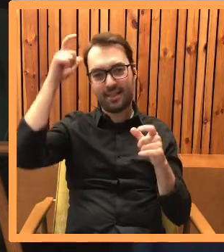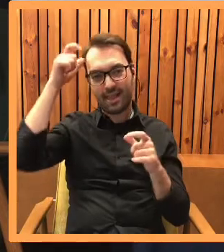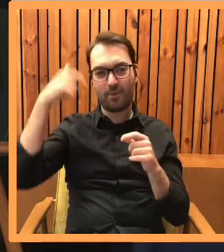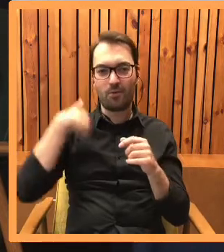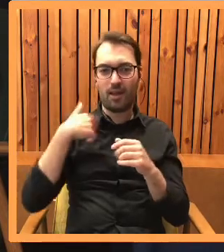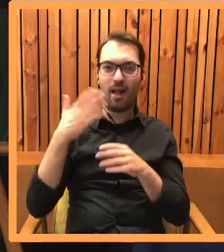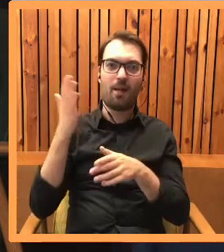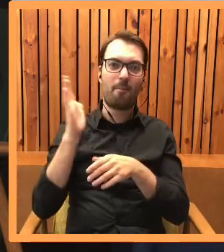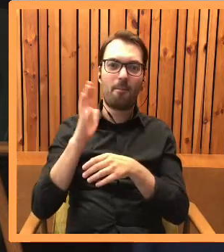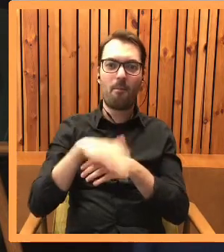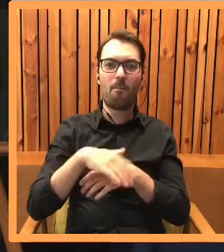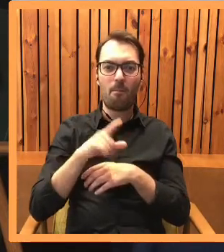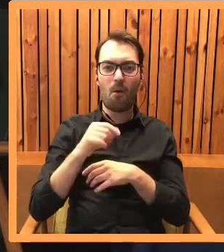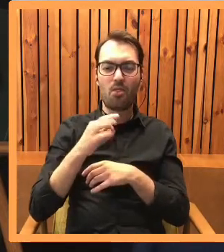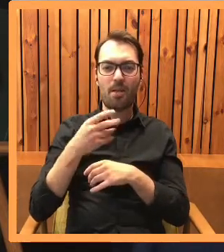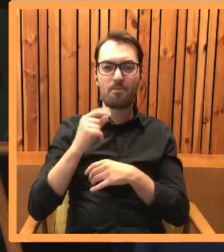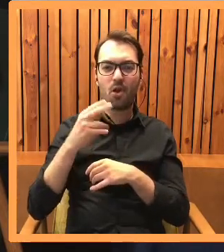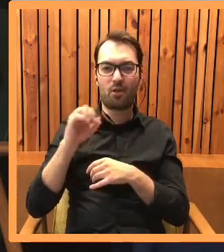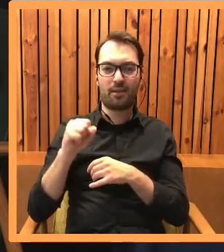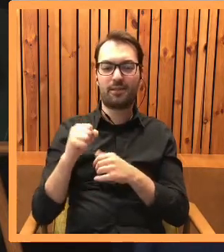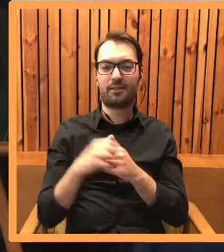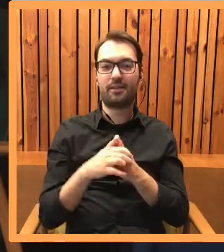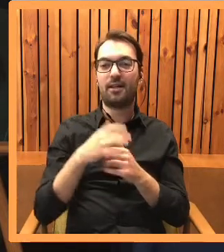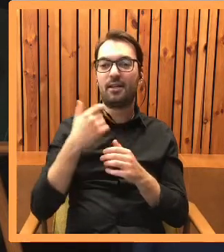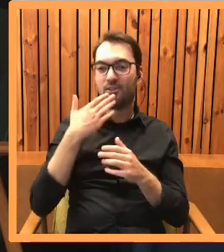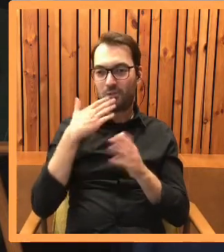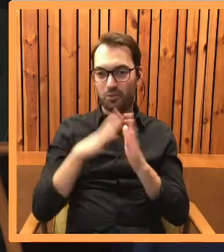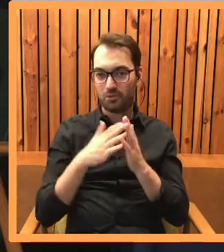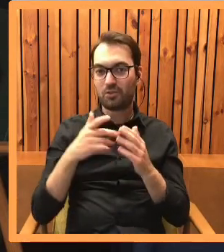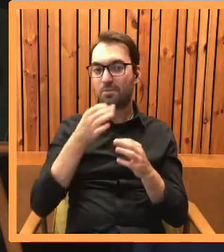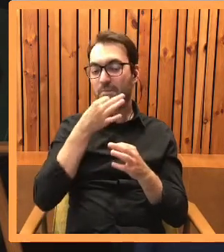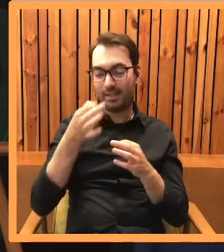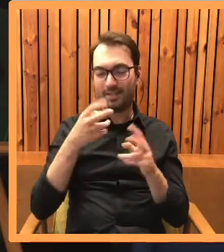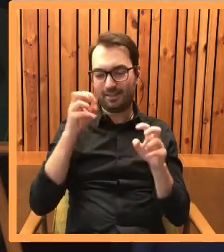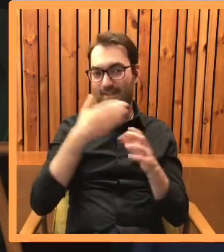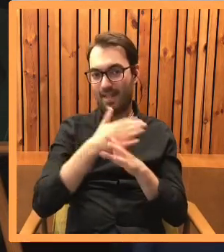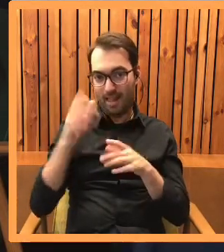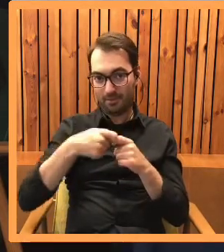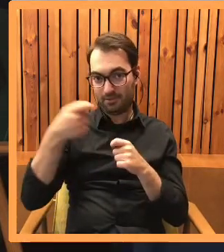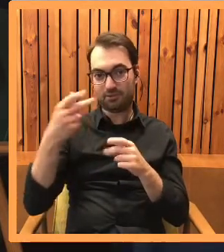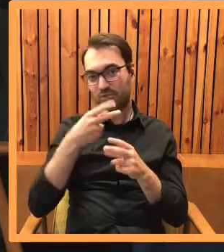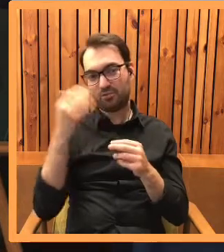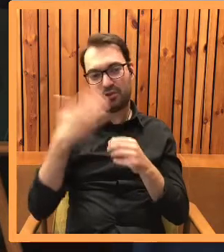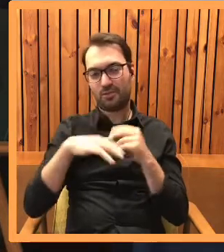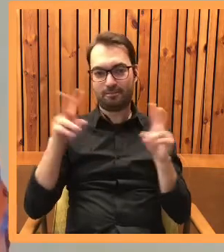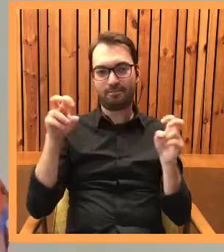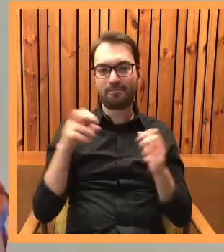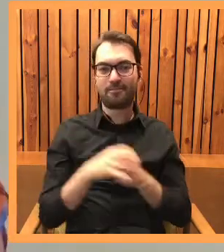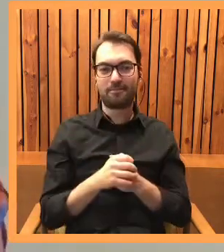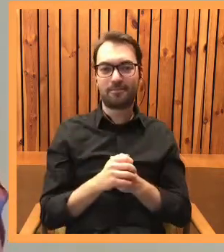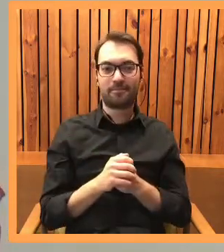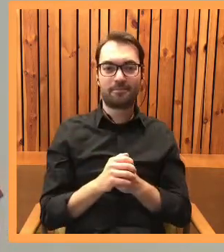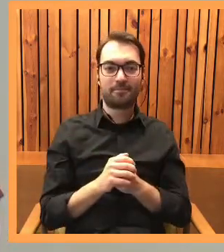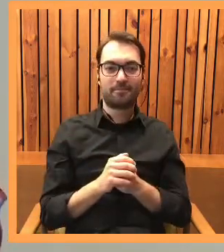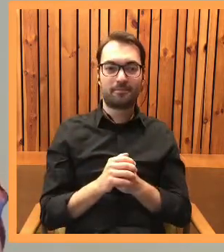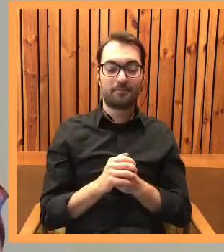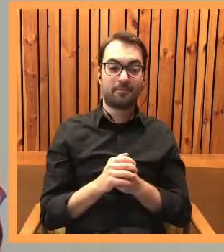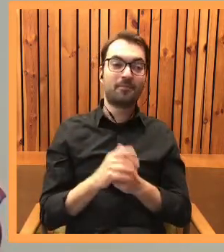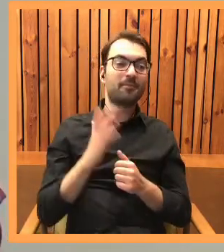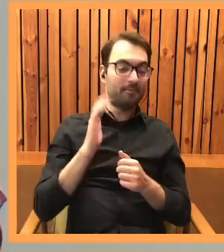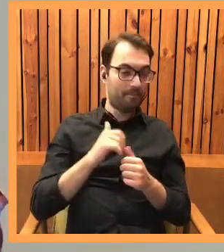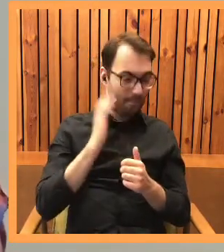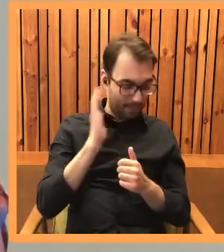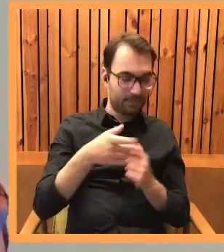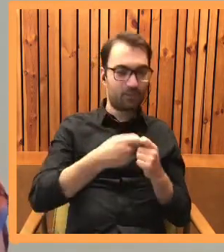Fajnie byłoby poczytać ciąg dalszy. Dziękuję za dotychczasowe książki, więc jak? Będzie kontynuacja, czy nie będzie? A to się muszę pochwalić, bo